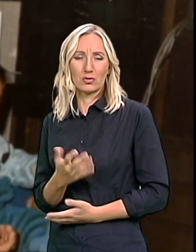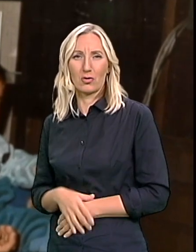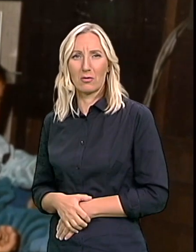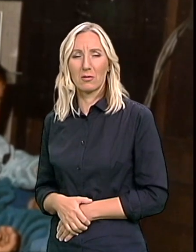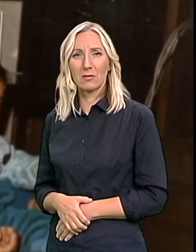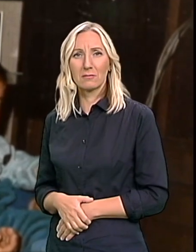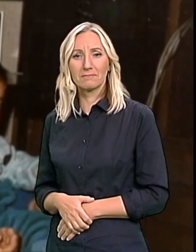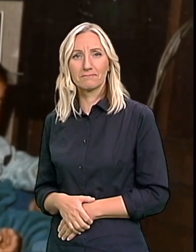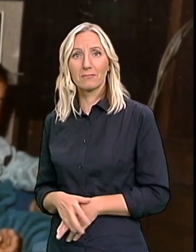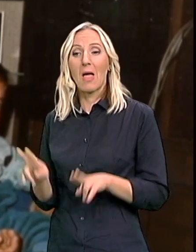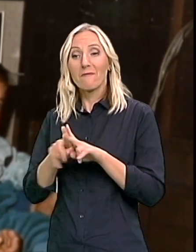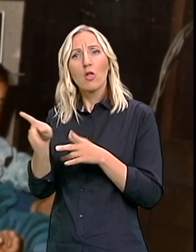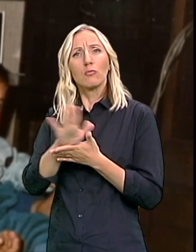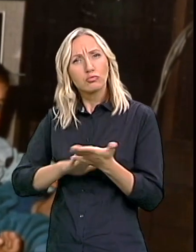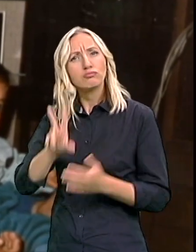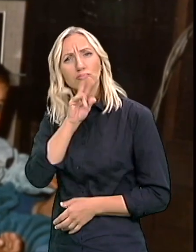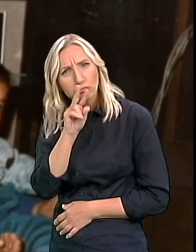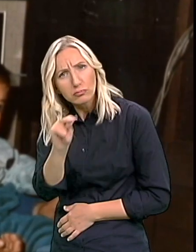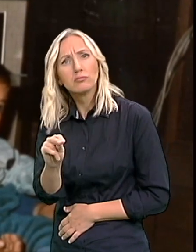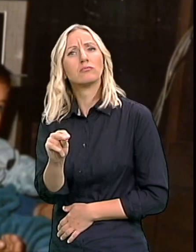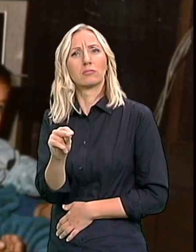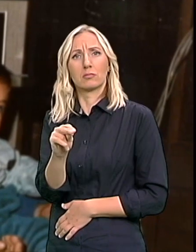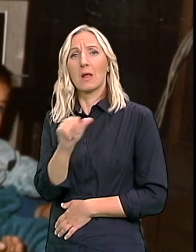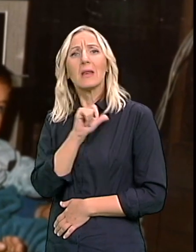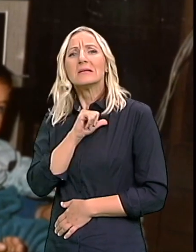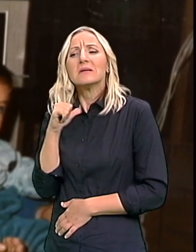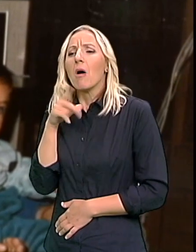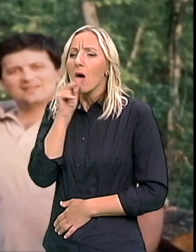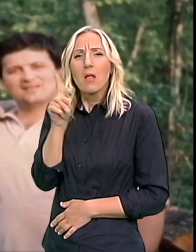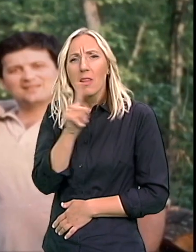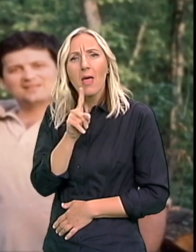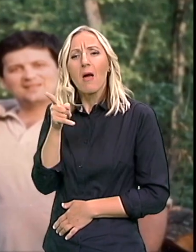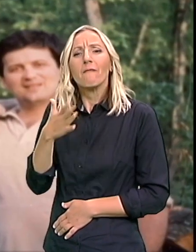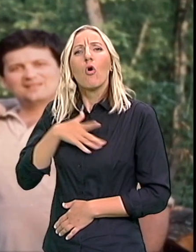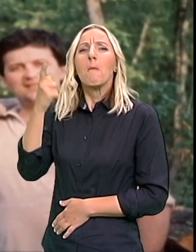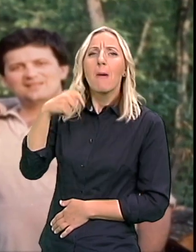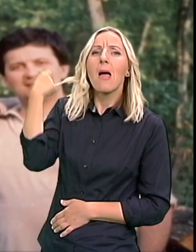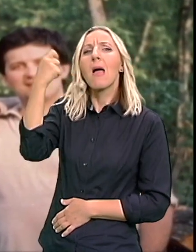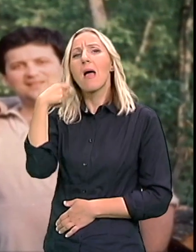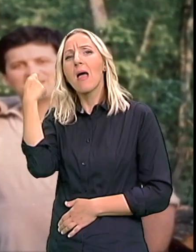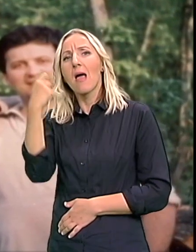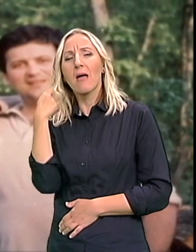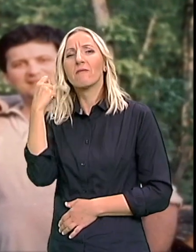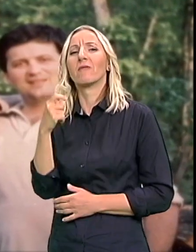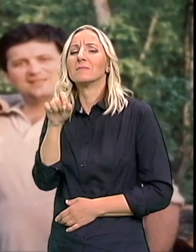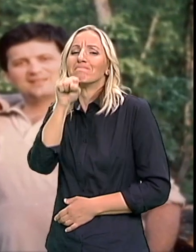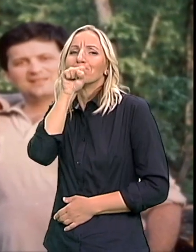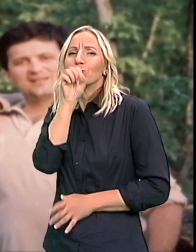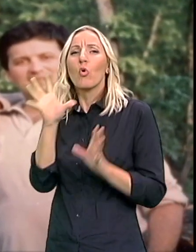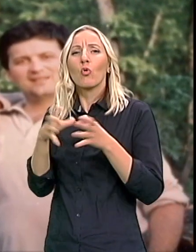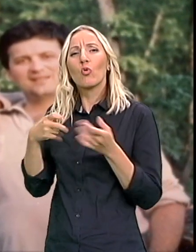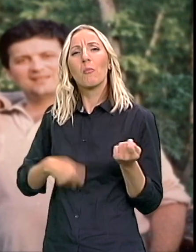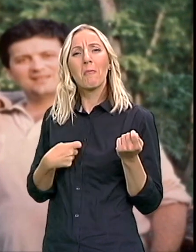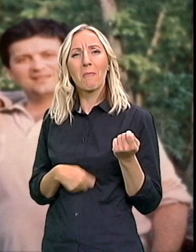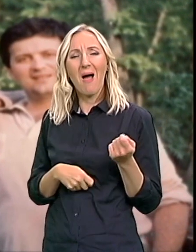Veljko je progovorio Veljko je ne samo što je progovorio Nego je najviše voleo da peva Veljkova omiljene grupa je bila